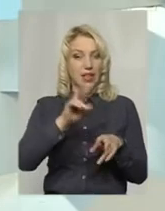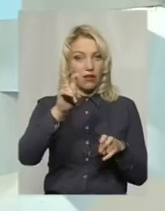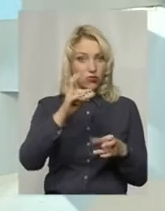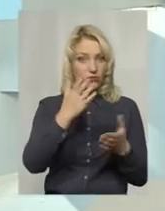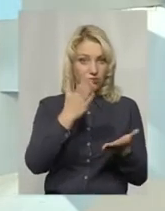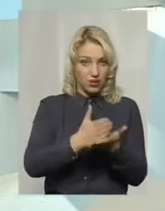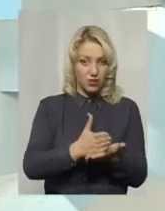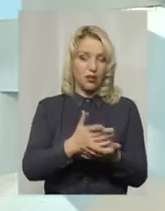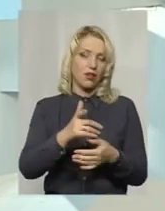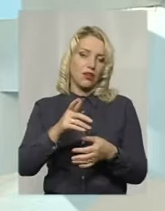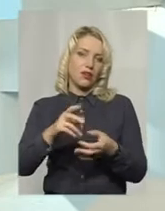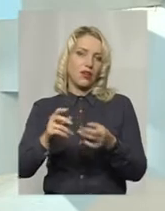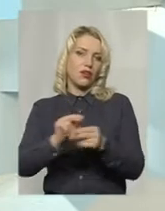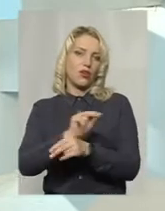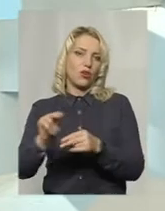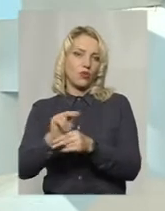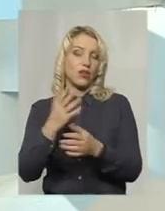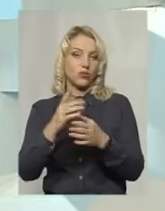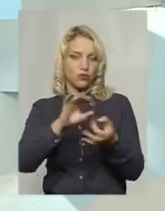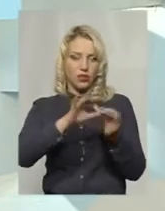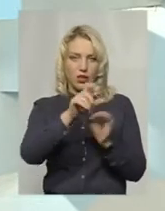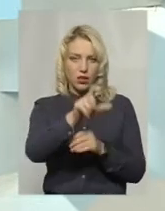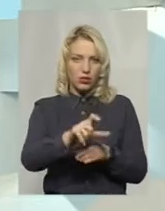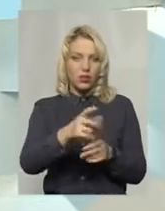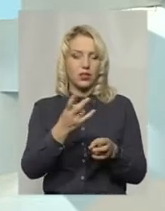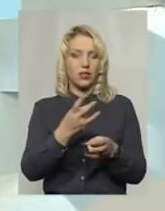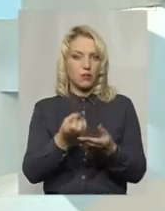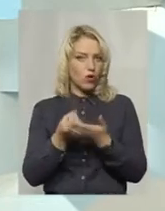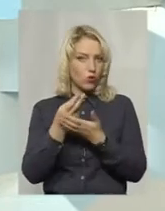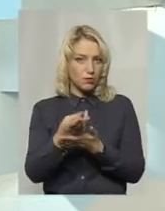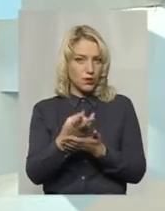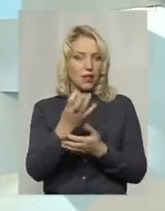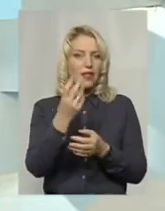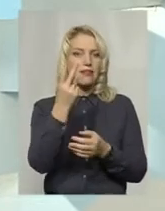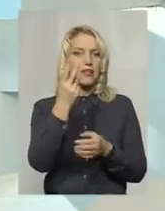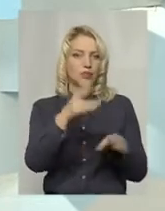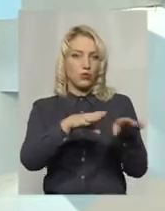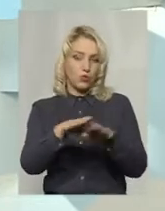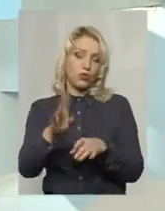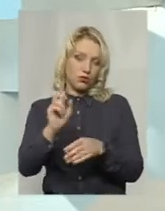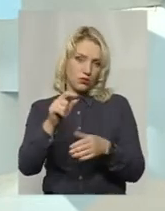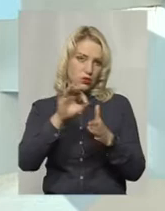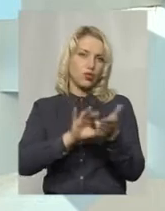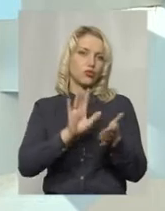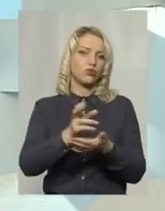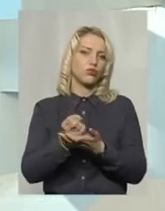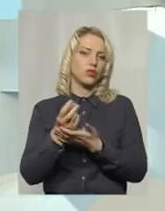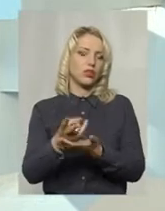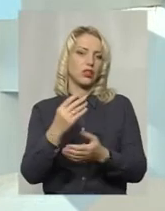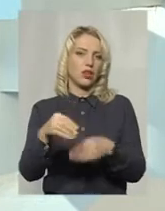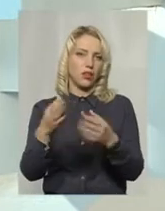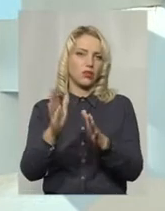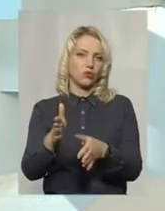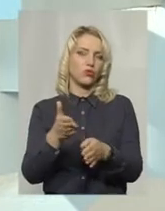якщо пацієнт складний і вимагає госпіталізації на третинному рівні, тобто у нас в центрі, значить він буде госпіталізований і буде наданий йому